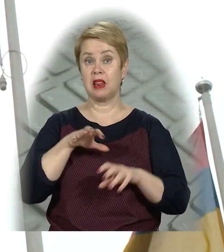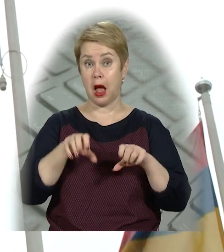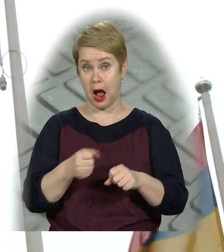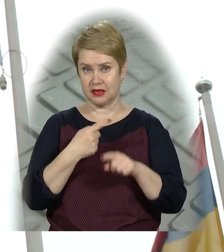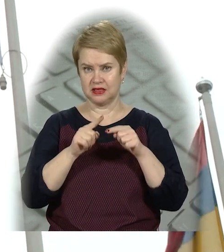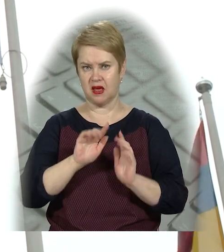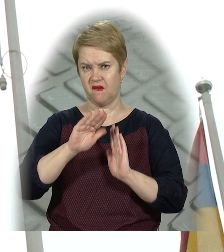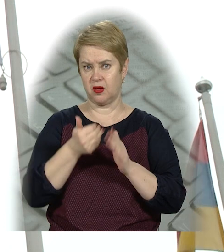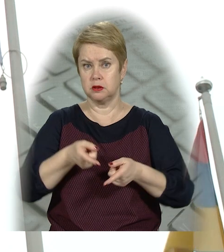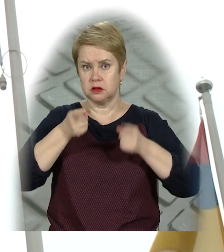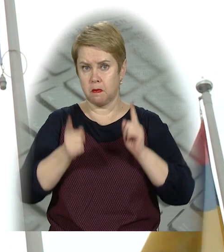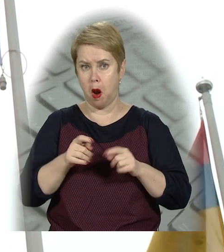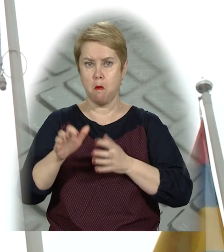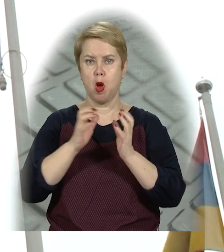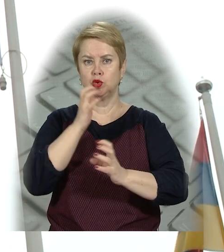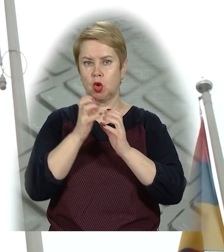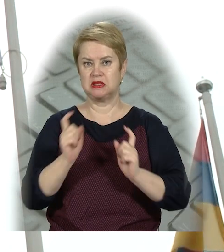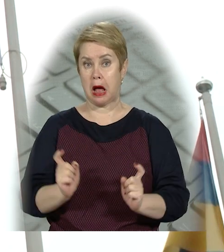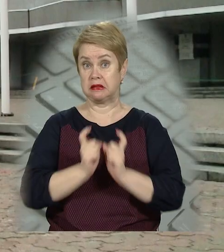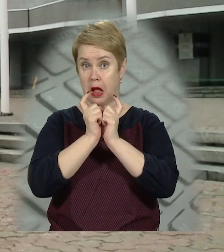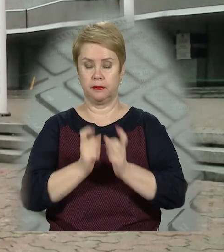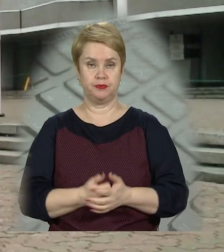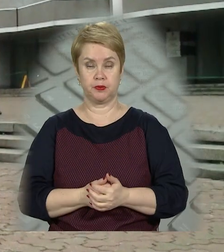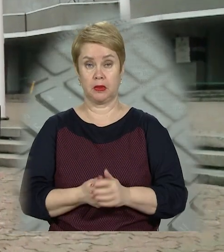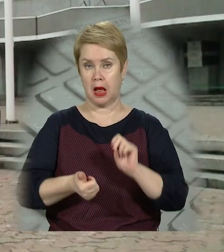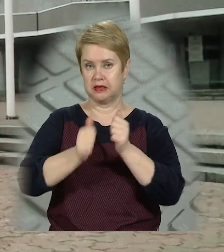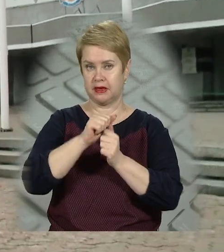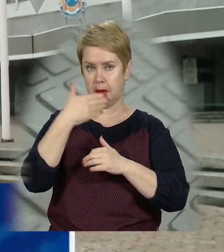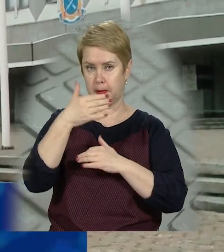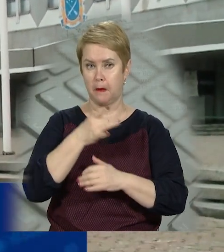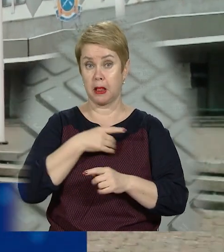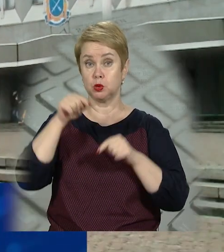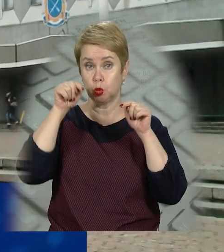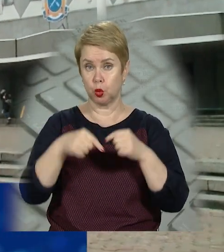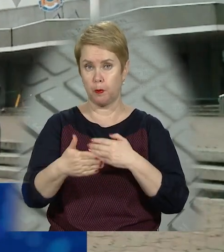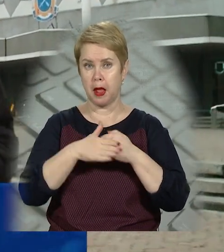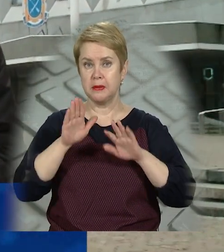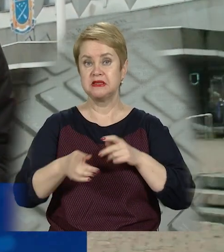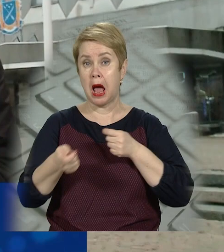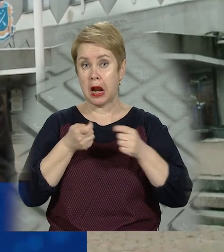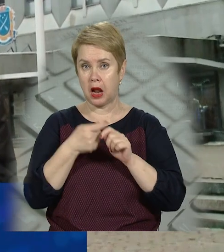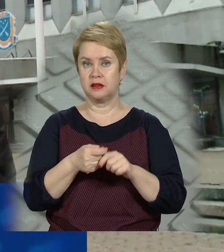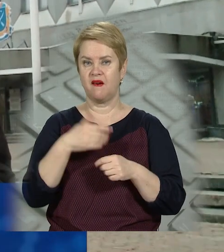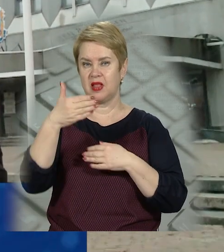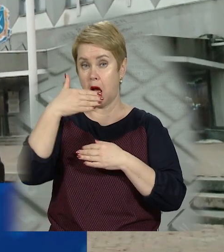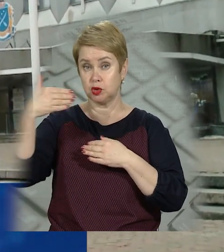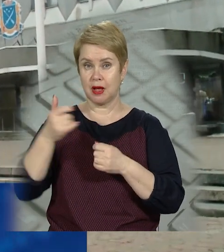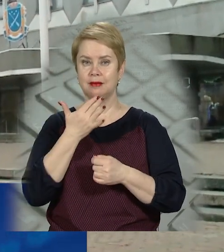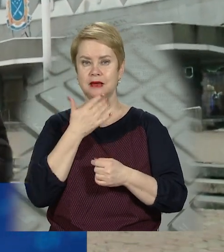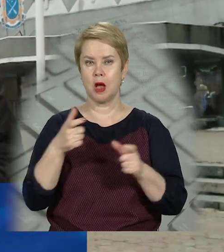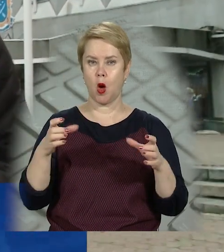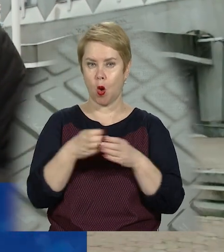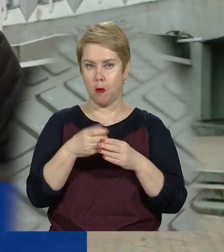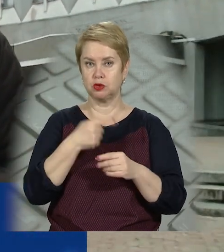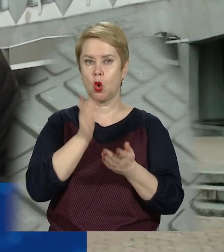владі. Це викликало справжній міжнародний скандал. Замінили прапор Білорусі тут, перед міськрадою, де розташовані флагштоки національних